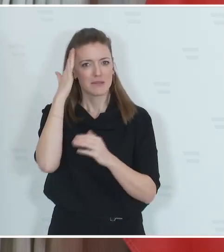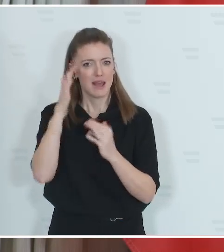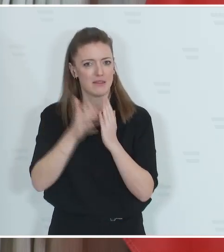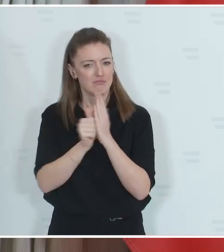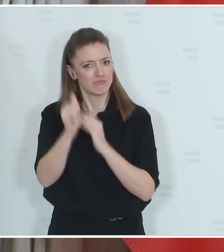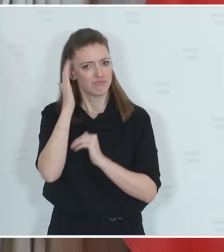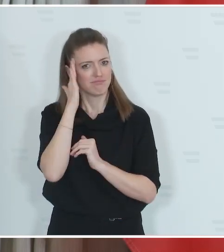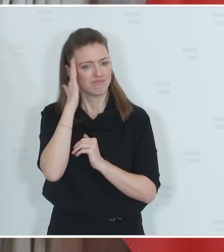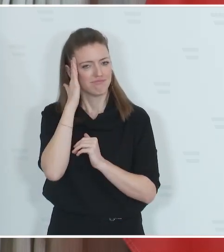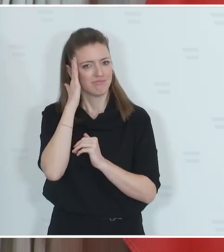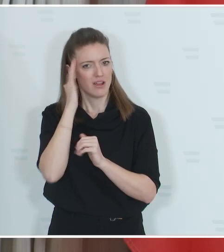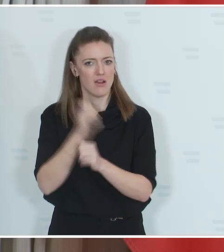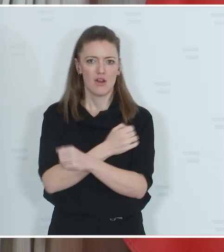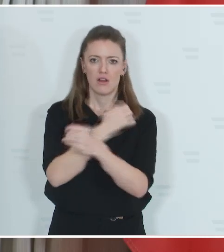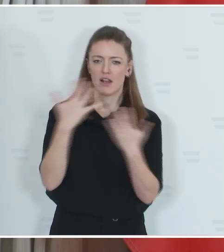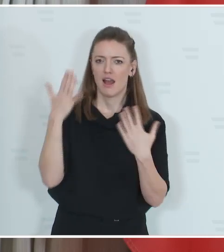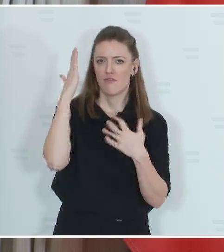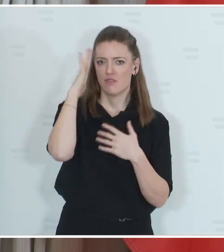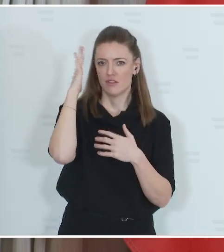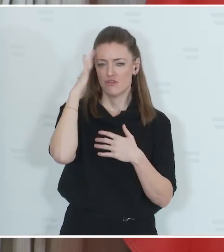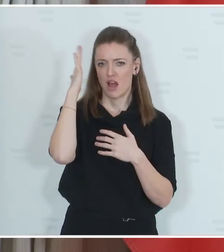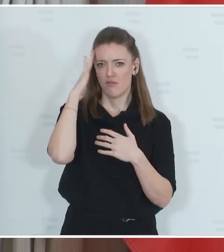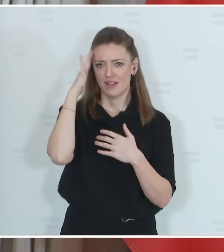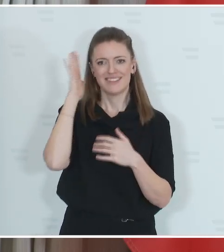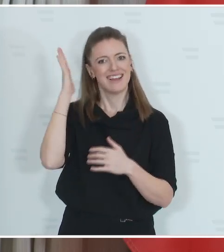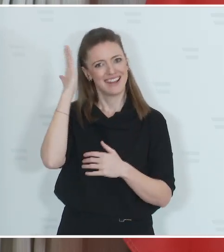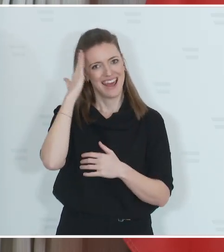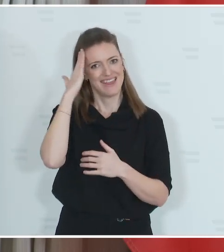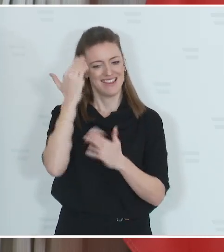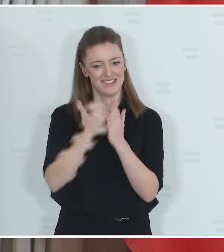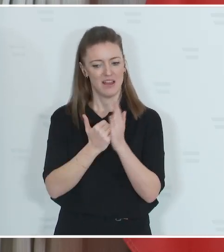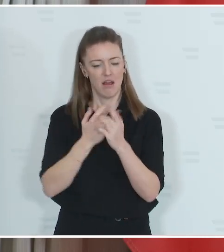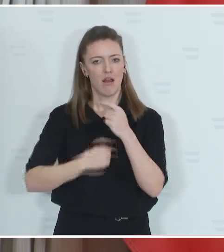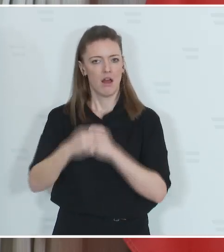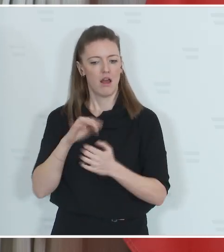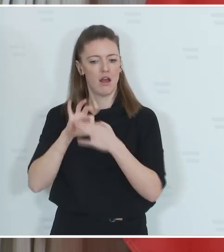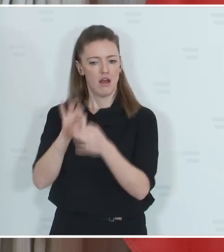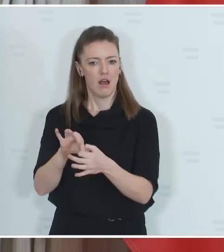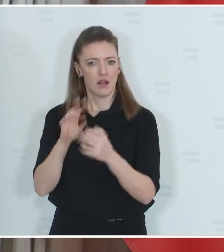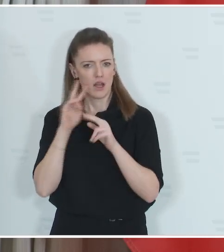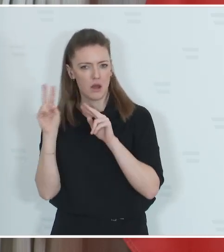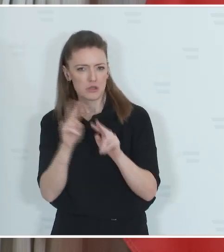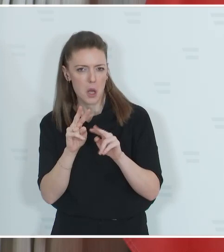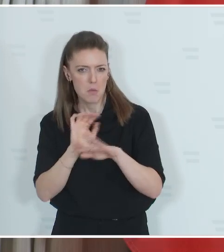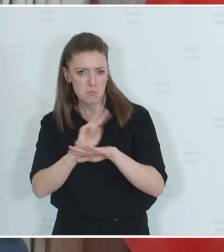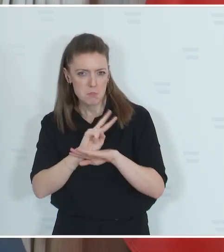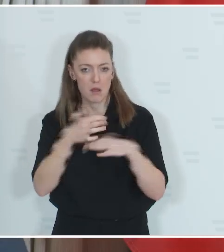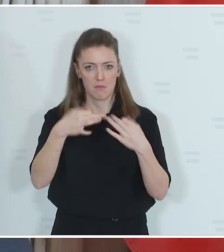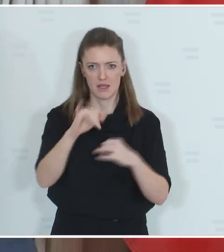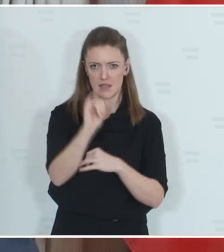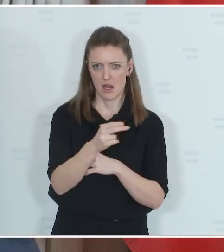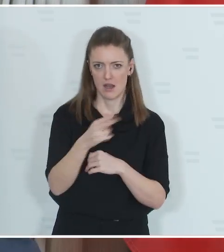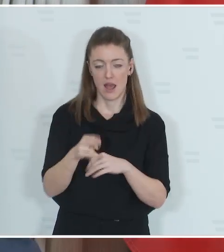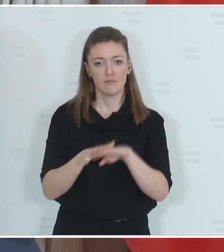klare wissenschaftliche Erkenntnisse zurückgreifen. Illegaler